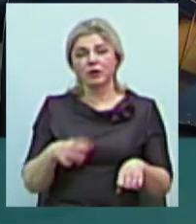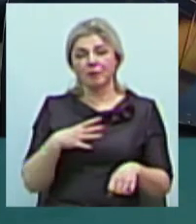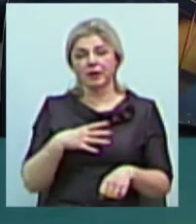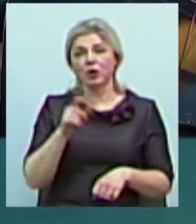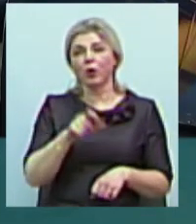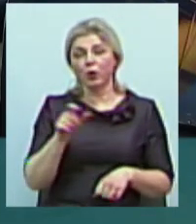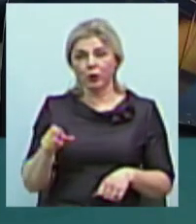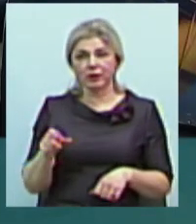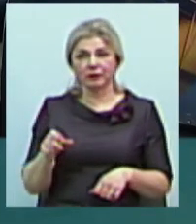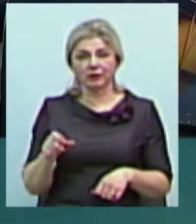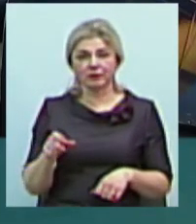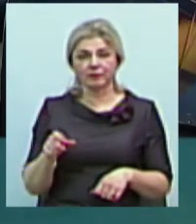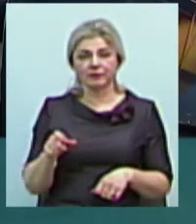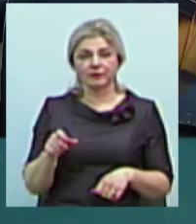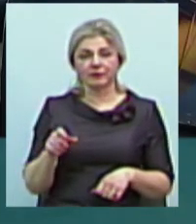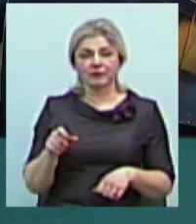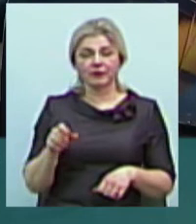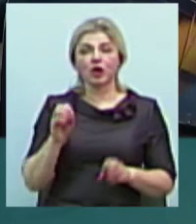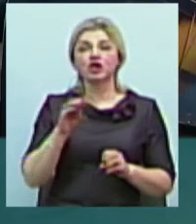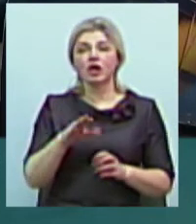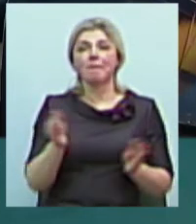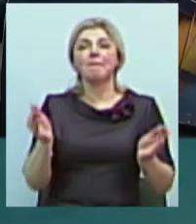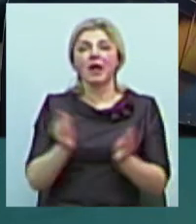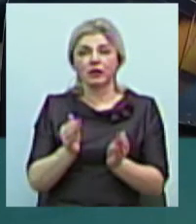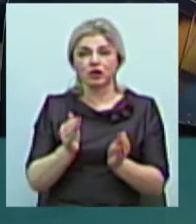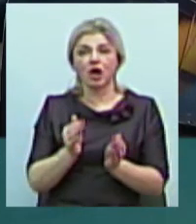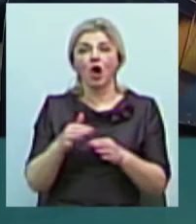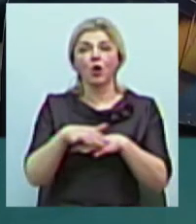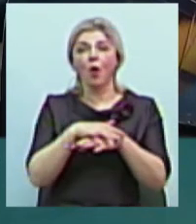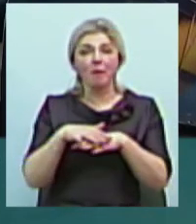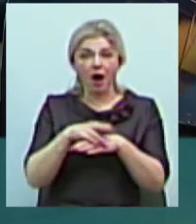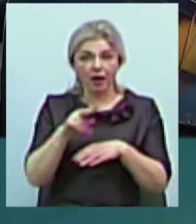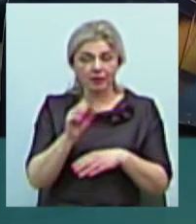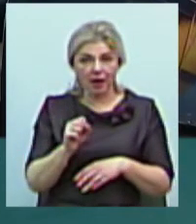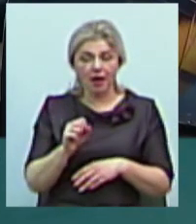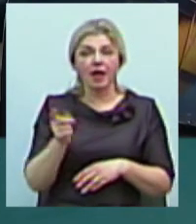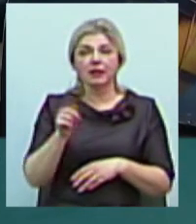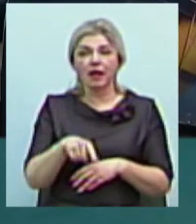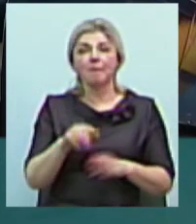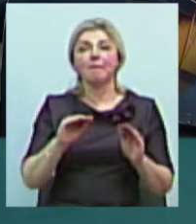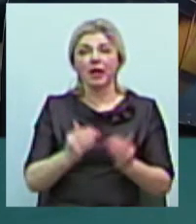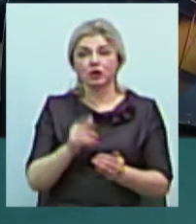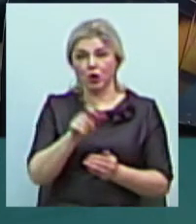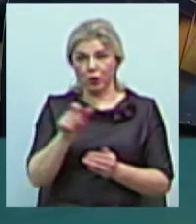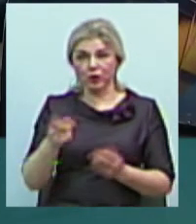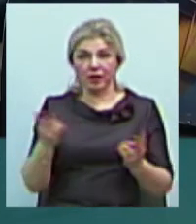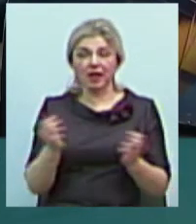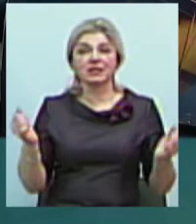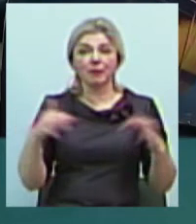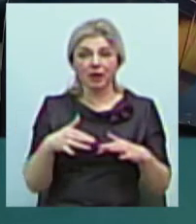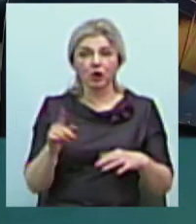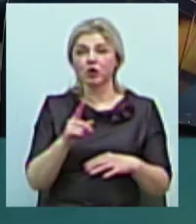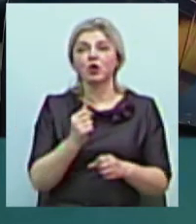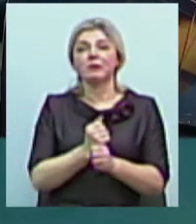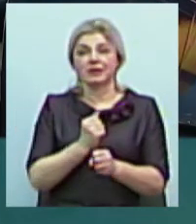скинулись. Бо чим менша громада, тим менше треба людям збиратись, для того, щоб прийняти рішення. Це взагалі,